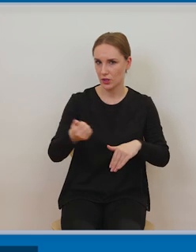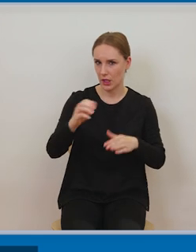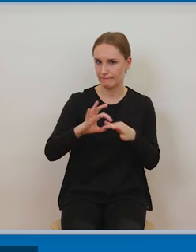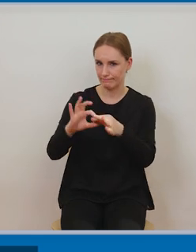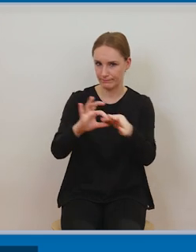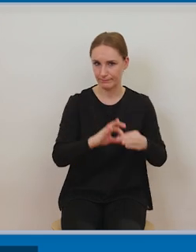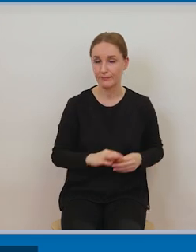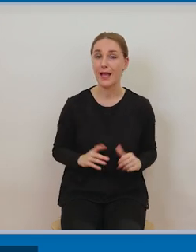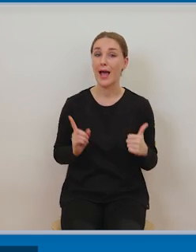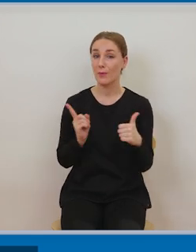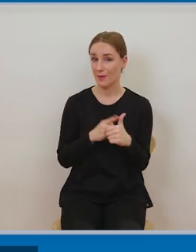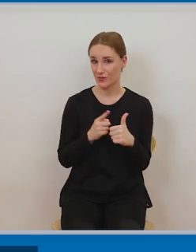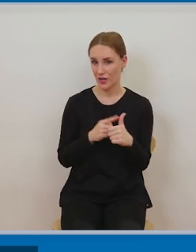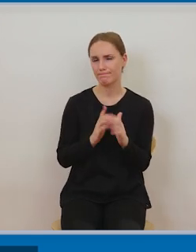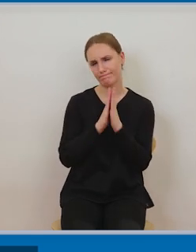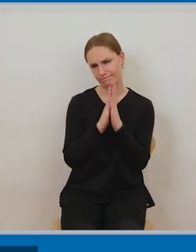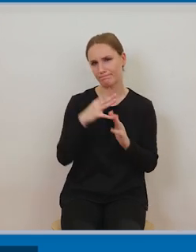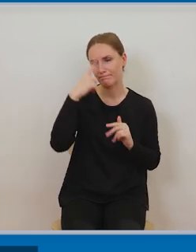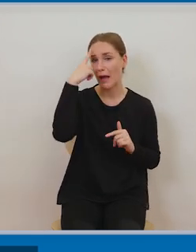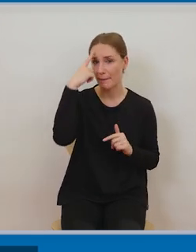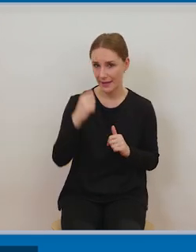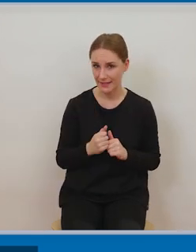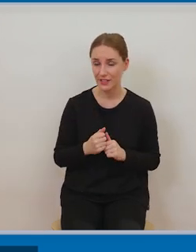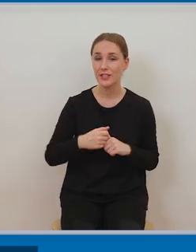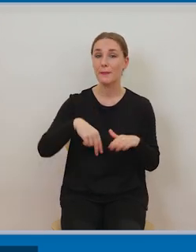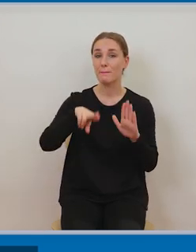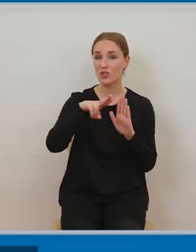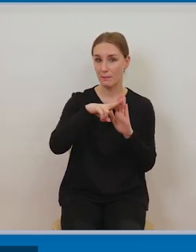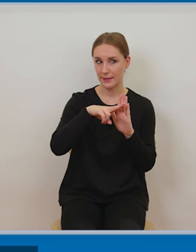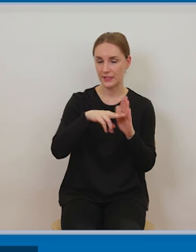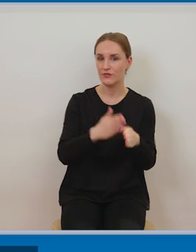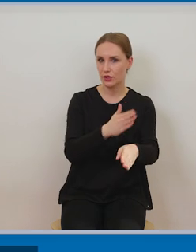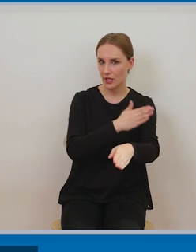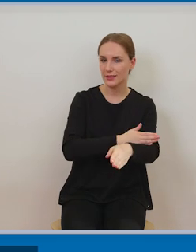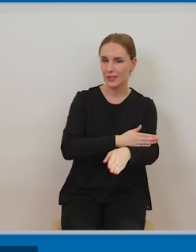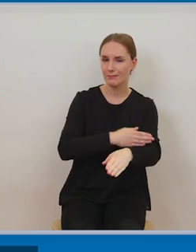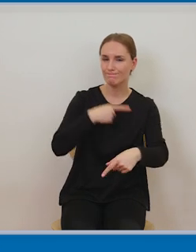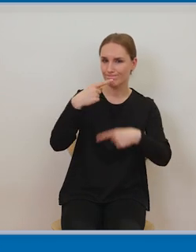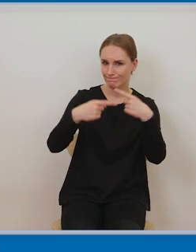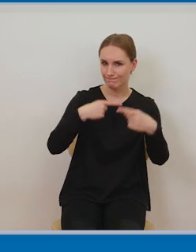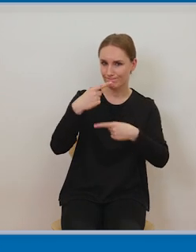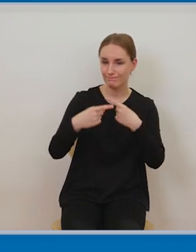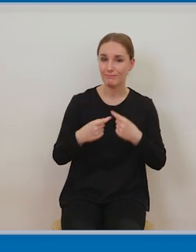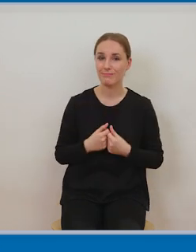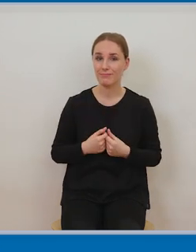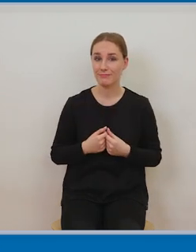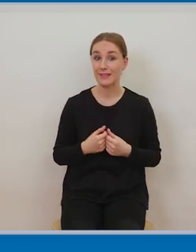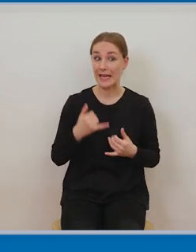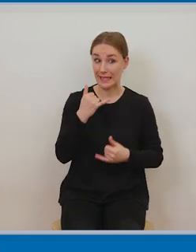spełniać w sposób taki no precyzyjny i konsekwentny te warunki o których